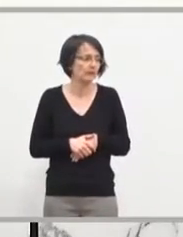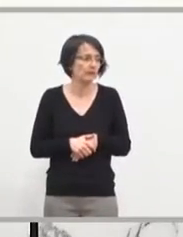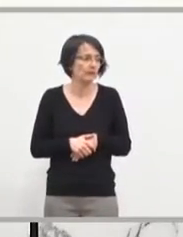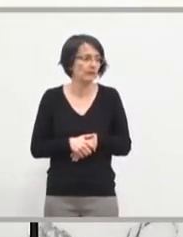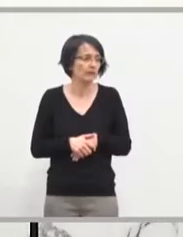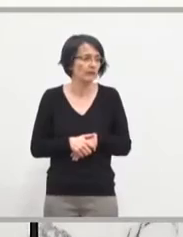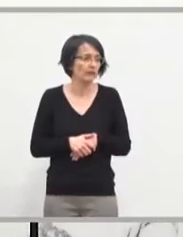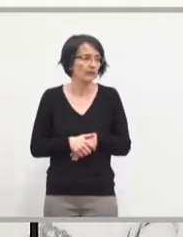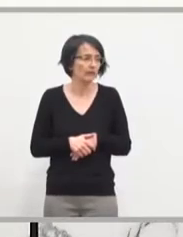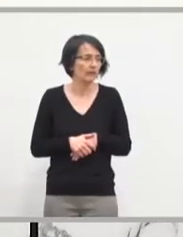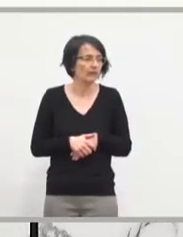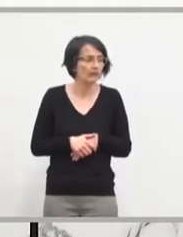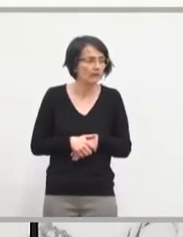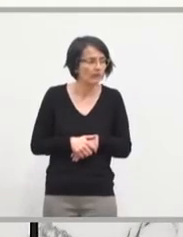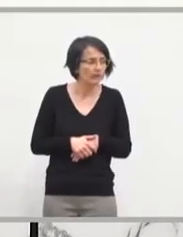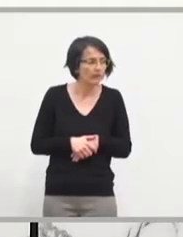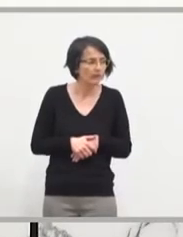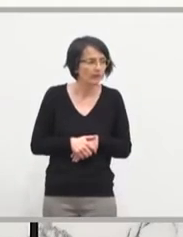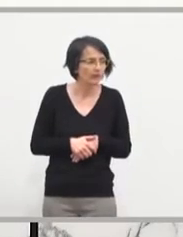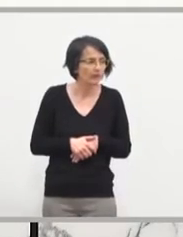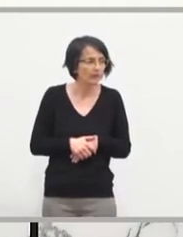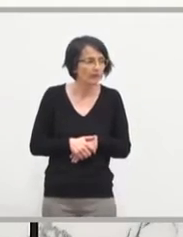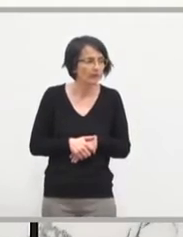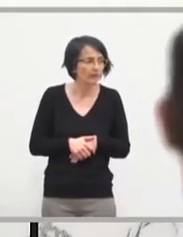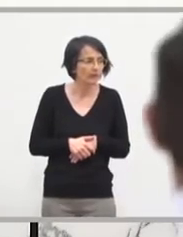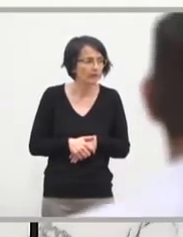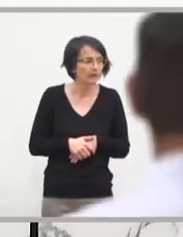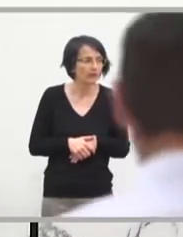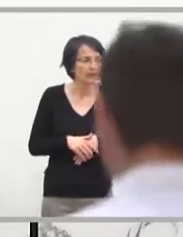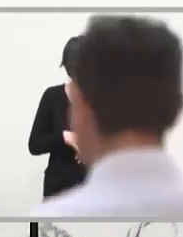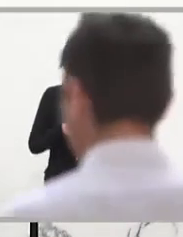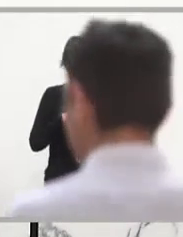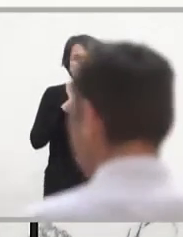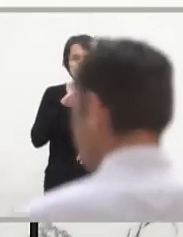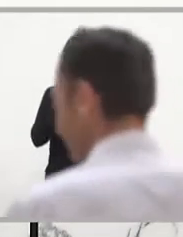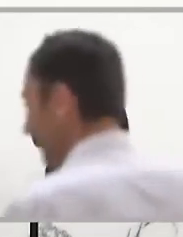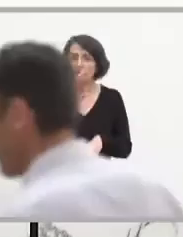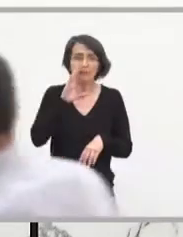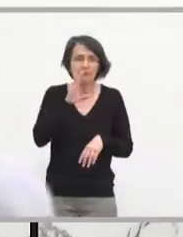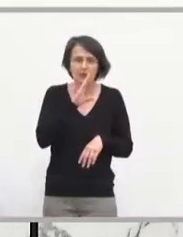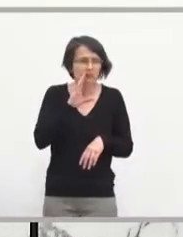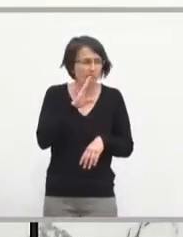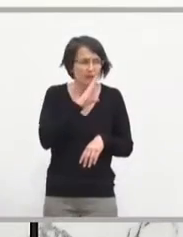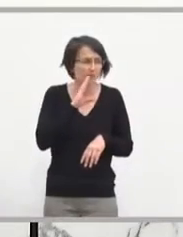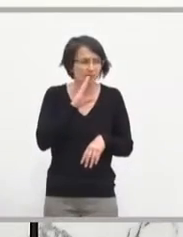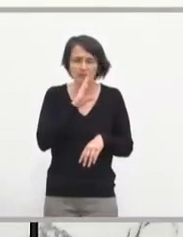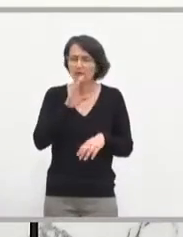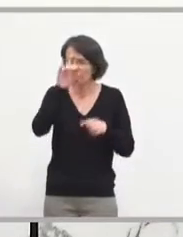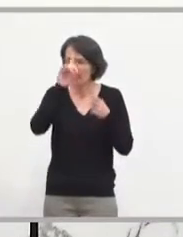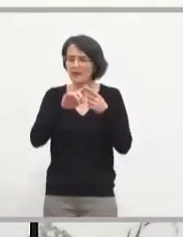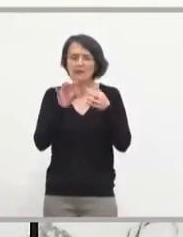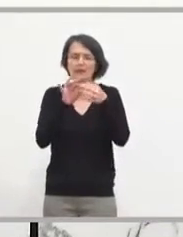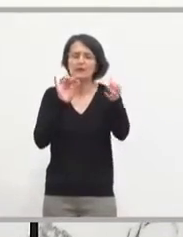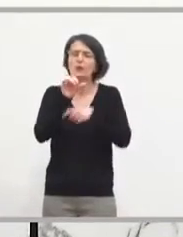avec Mme Miller, maire de Condonsec, nous avons évoqué le prolongement de la ligne 2 sur la ligne de la voie